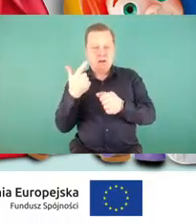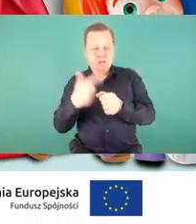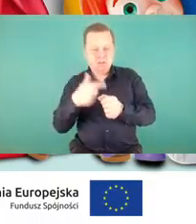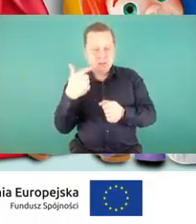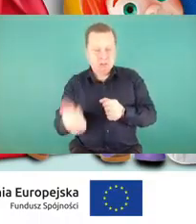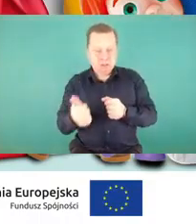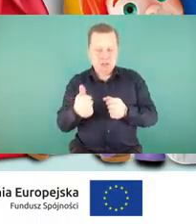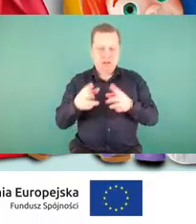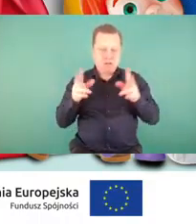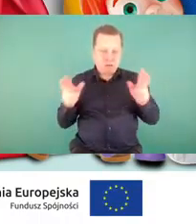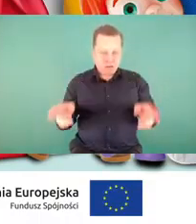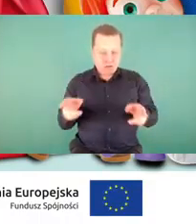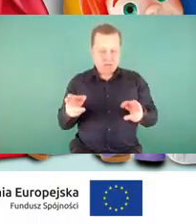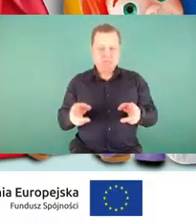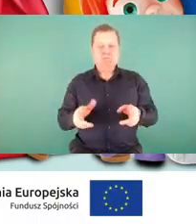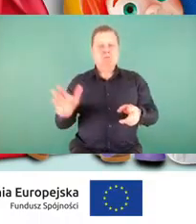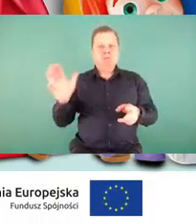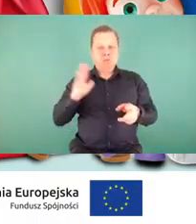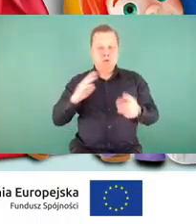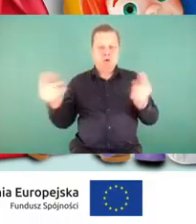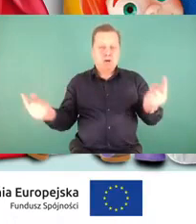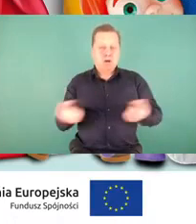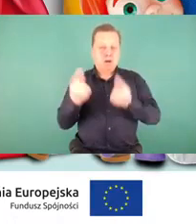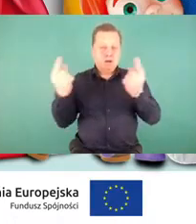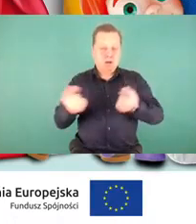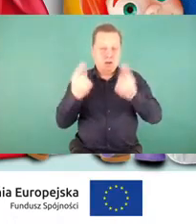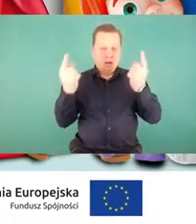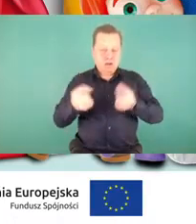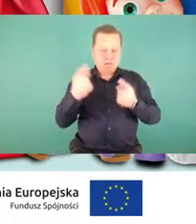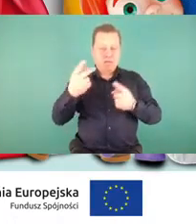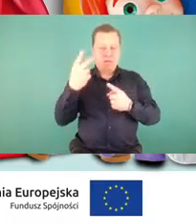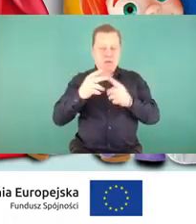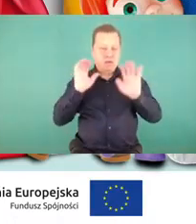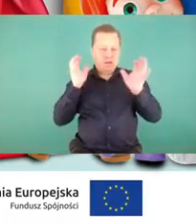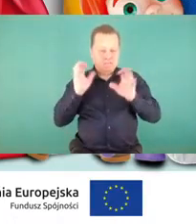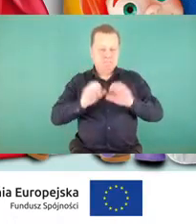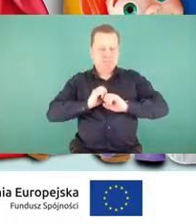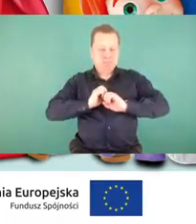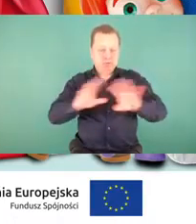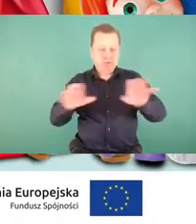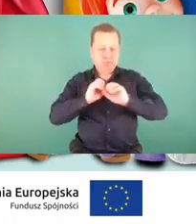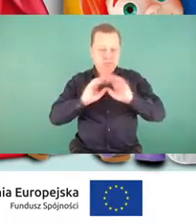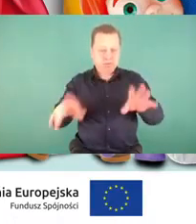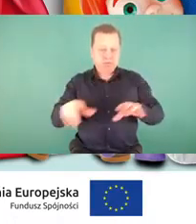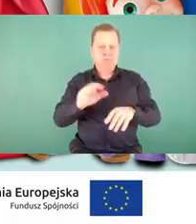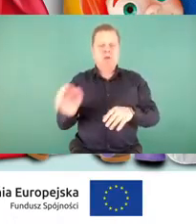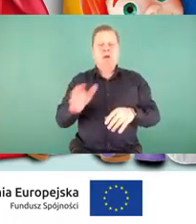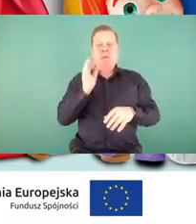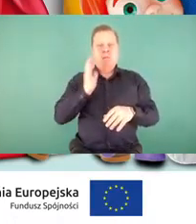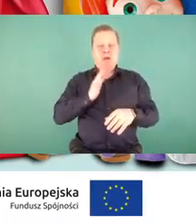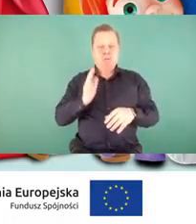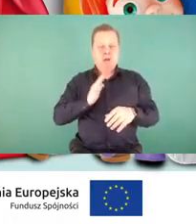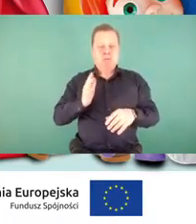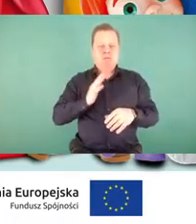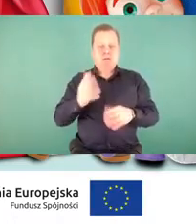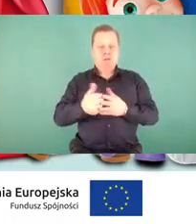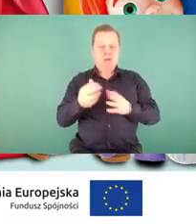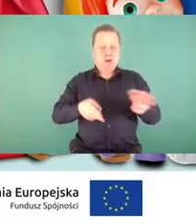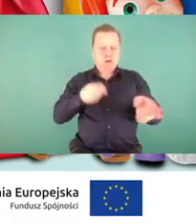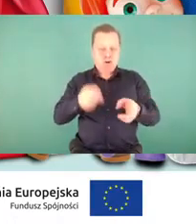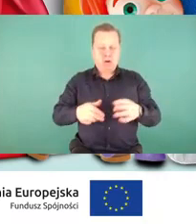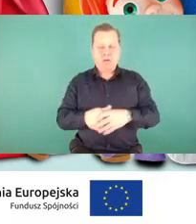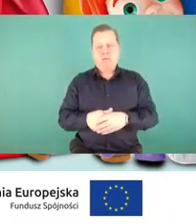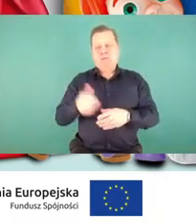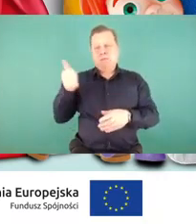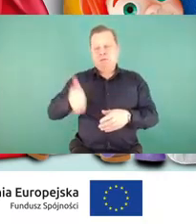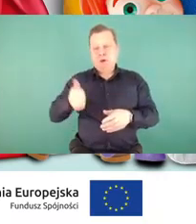realizowana była kampania medialna na rzecz poprawy bezpieczeństwa na terenach kolejowych, dworcach i w